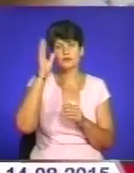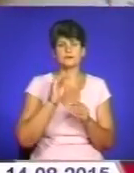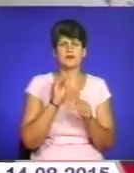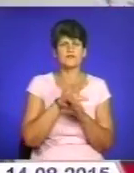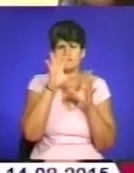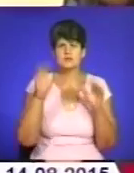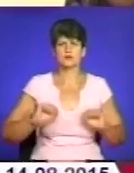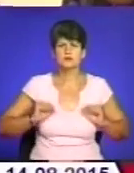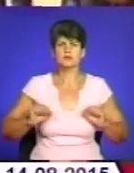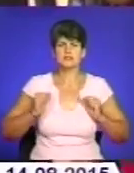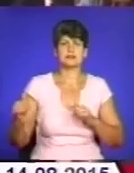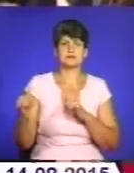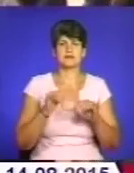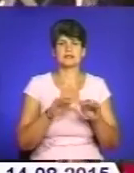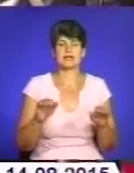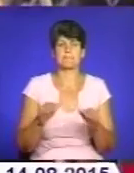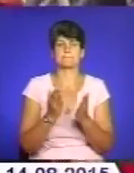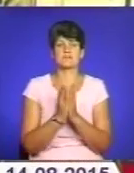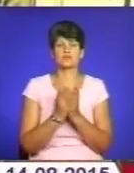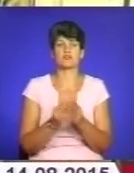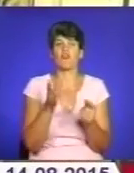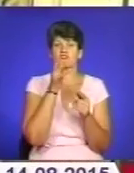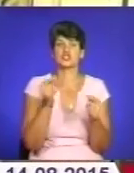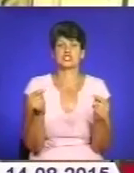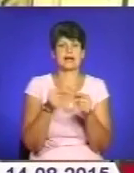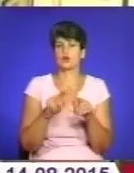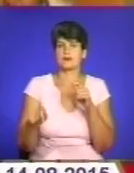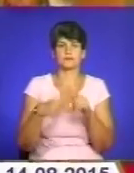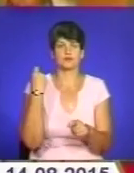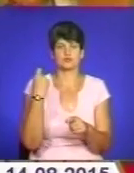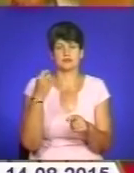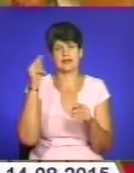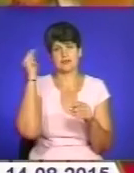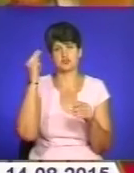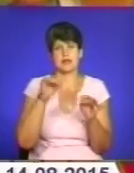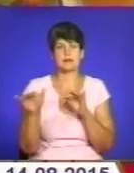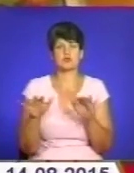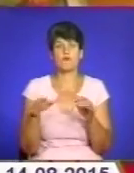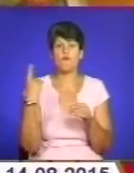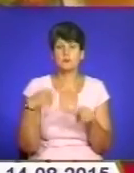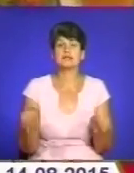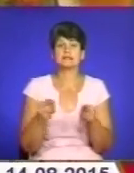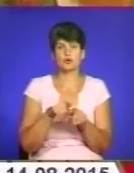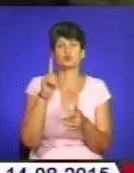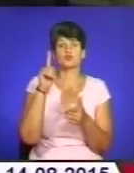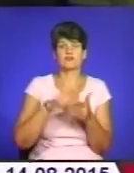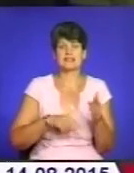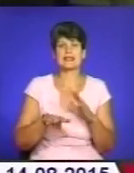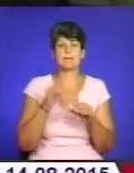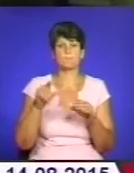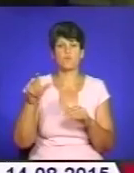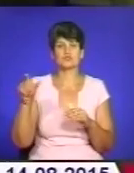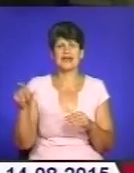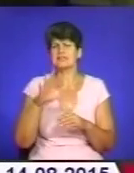зуси, щоб забезпечити дітей підручниками вчасно і не зірвати навчальний процес. В області також сподіваються депутати усіх